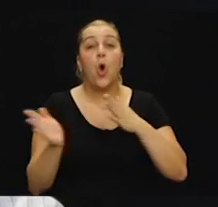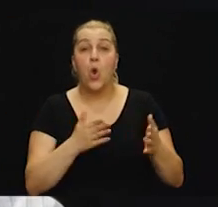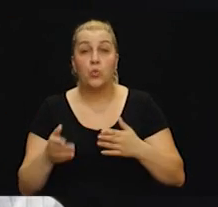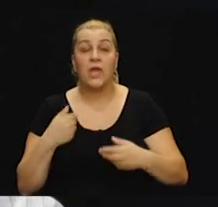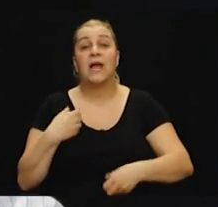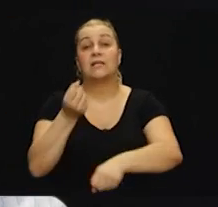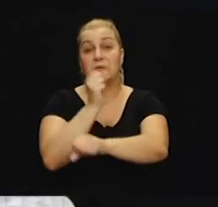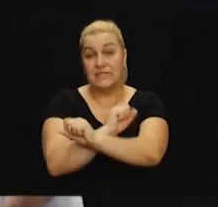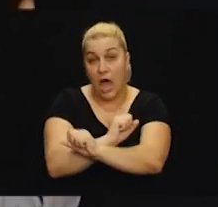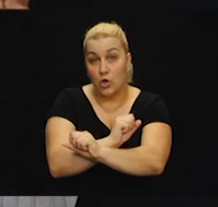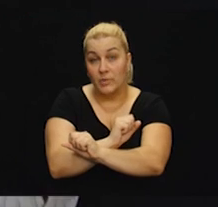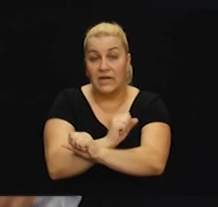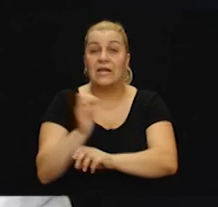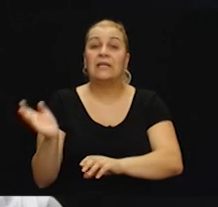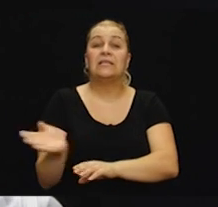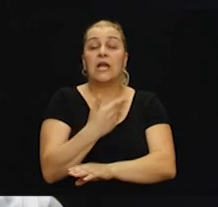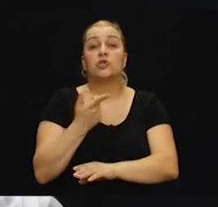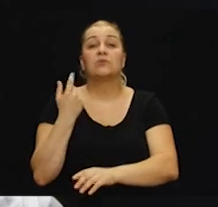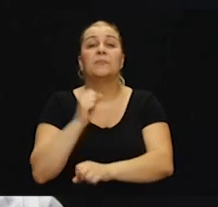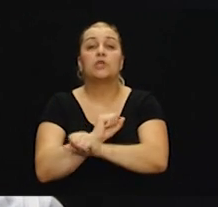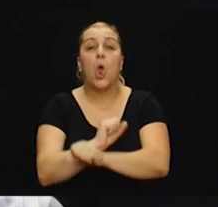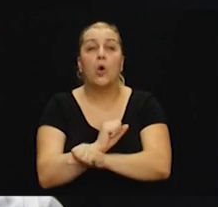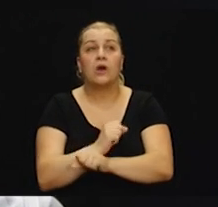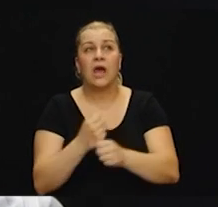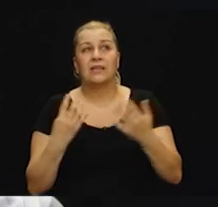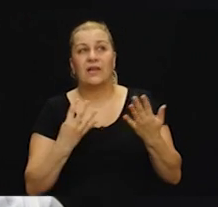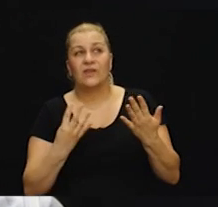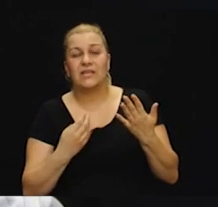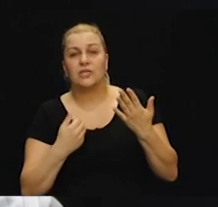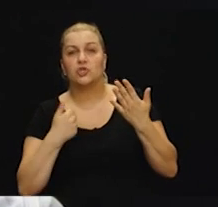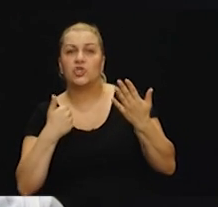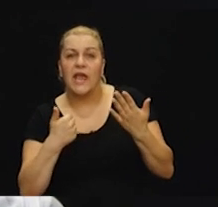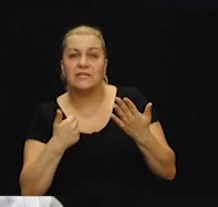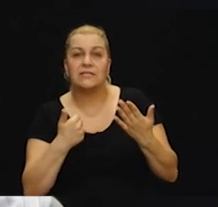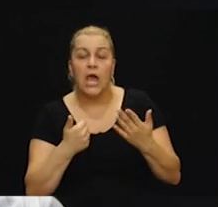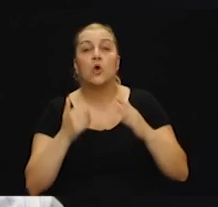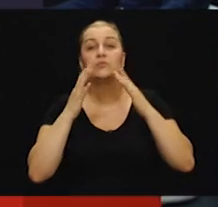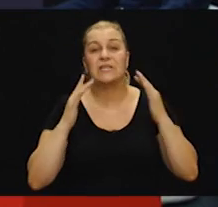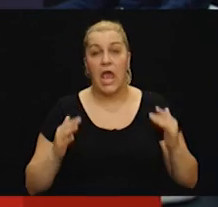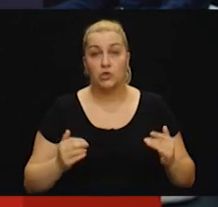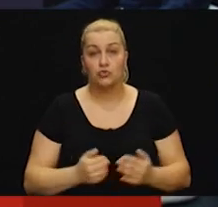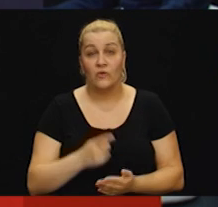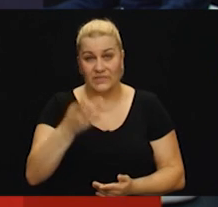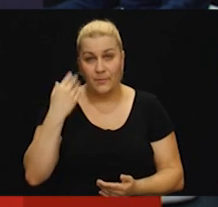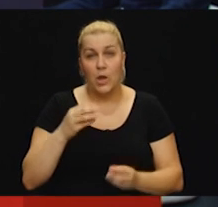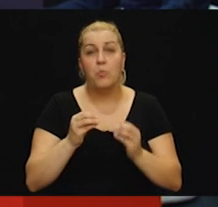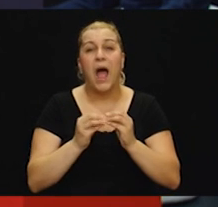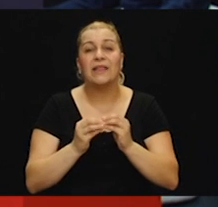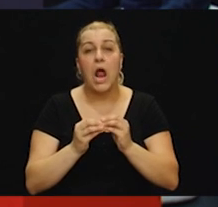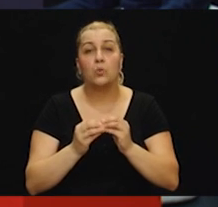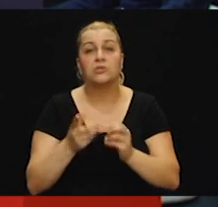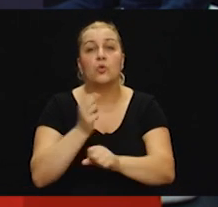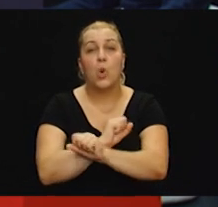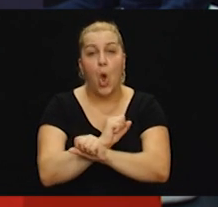sam zarobljen i izašao sam iz logora negdje u 96. u Sjećinu. Bili ste u logoru Banja Luci, ako se ne varan. Banja Luci, da.